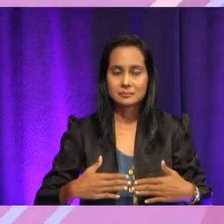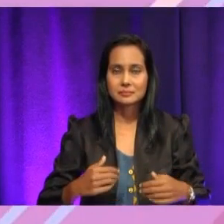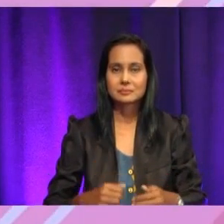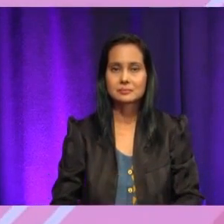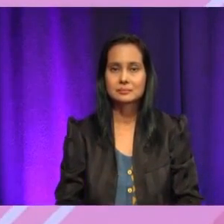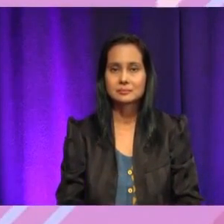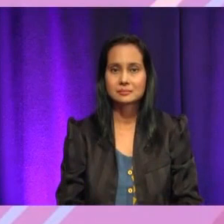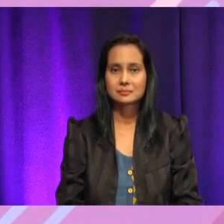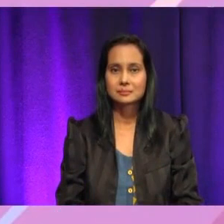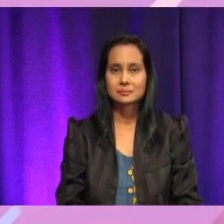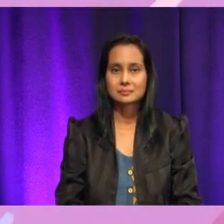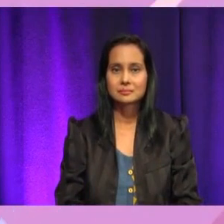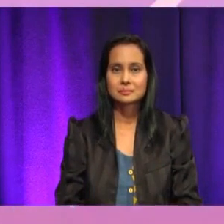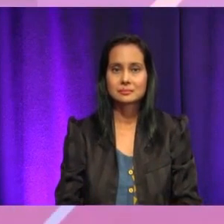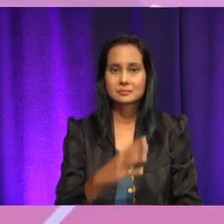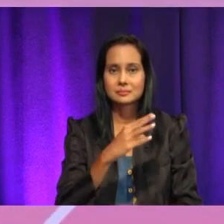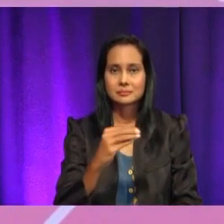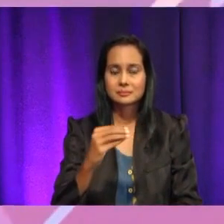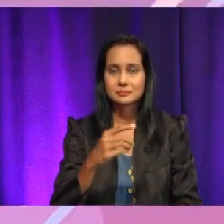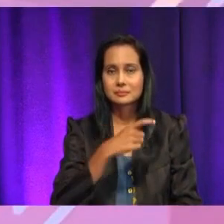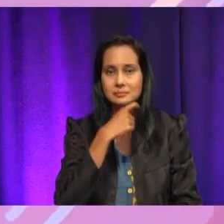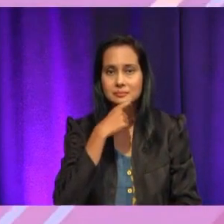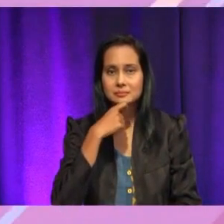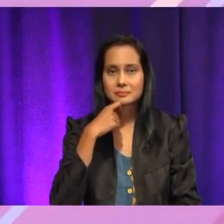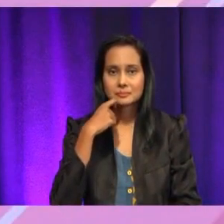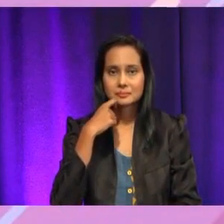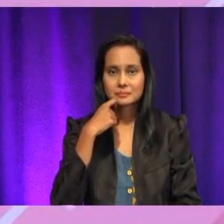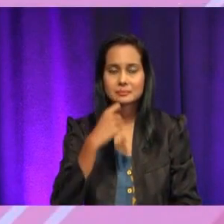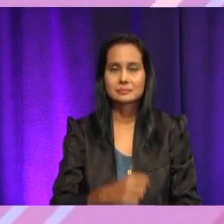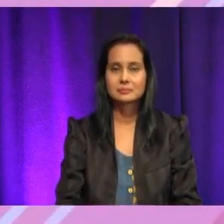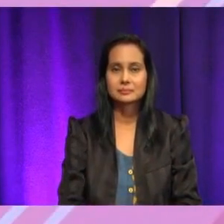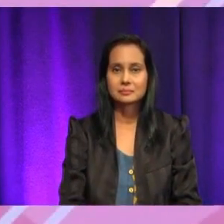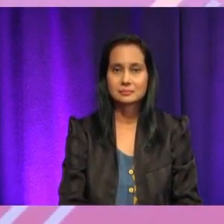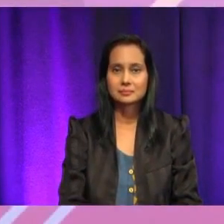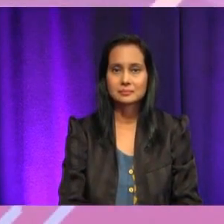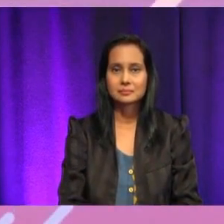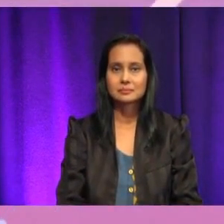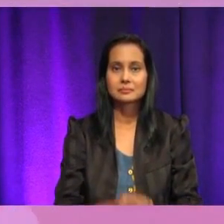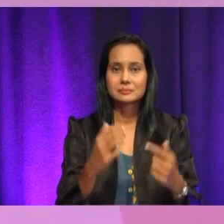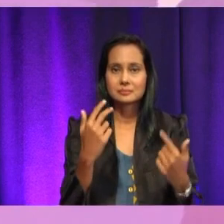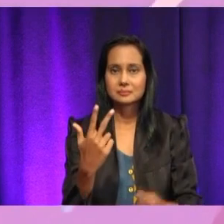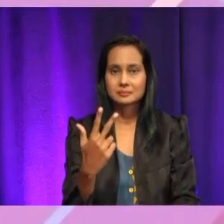pun cuci. 2. Tutup pintu mesin pencuci. 3.